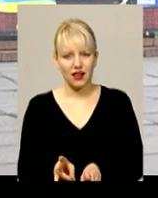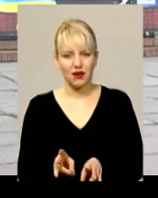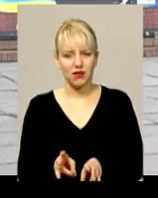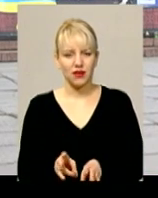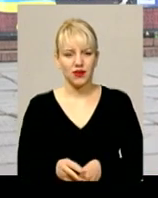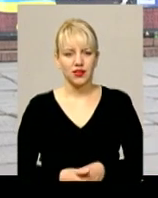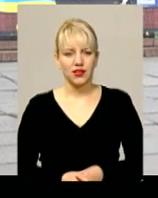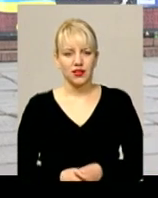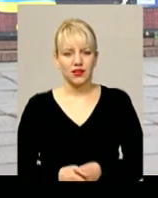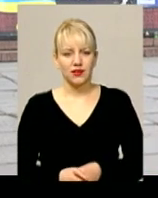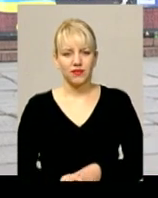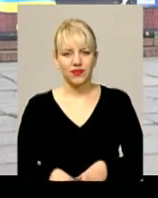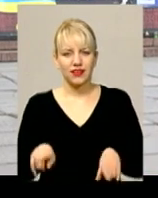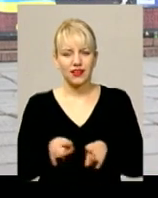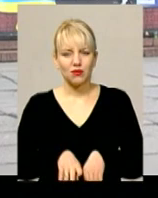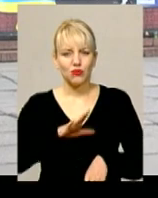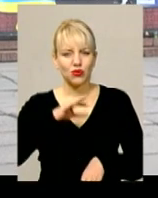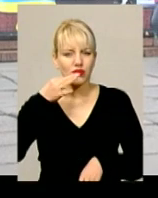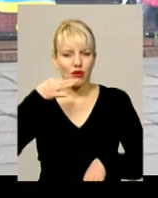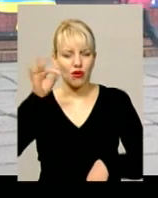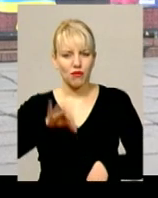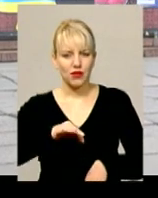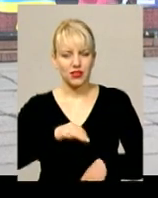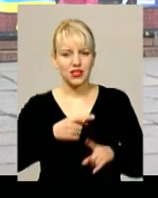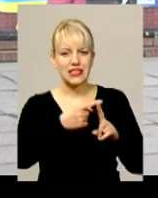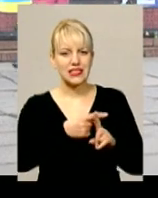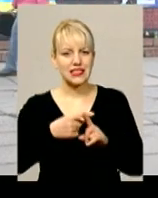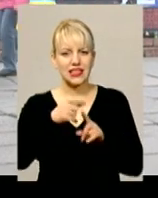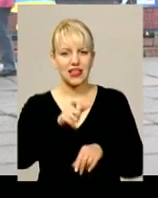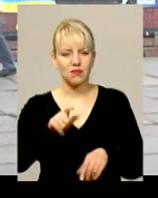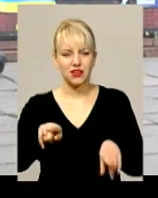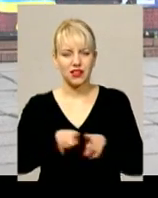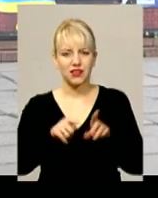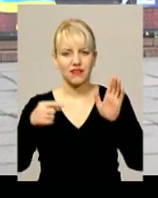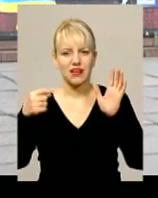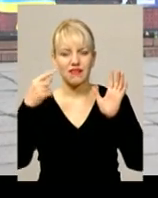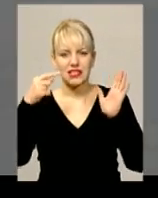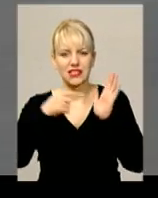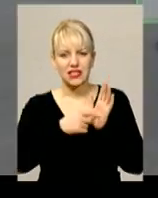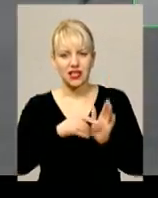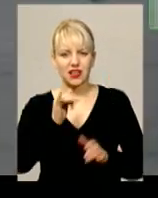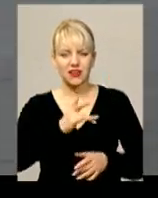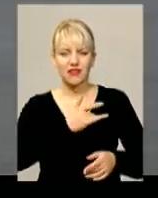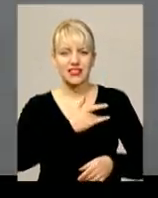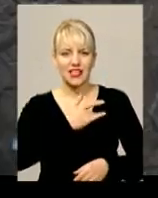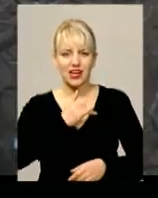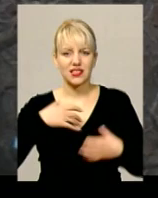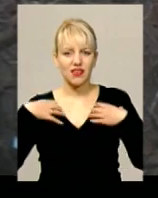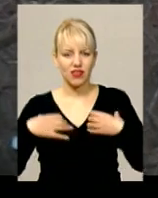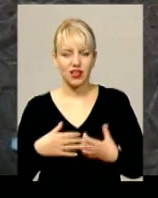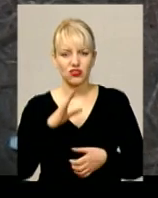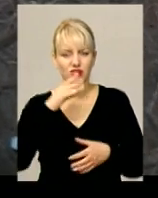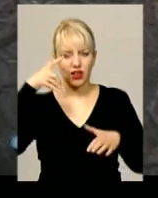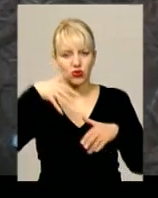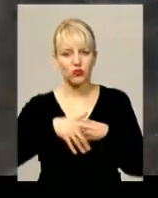опитні снайпери. Це так треба вцілити в серце і в легені. Жінка говорить, розуміє, що